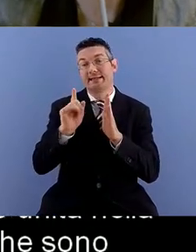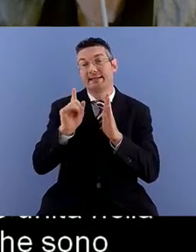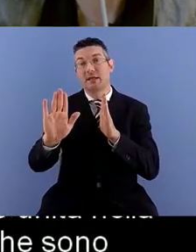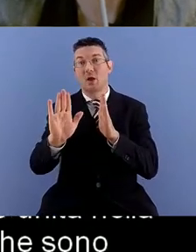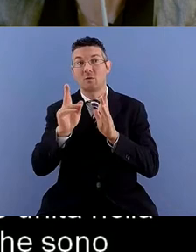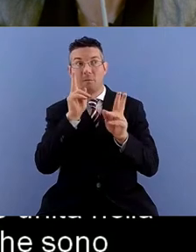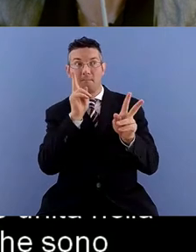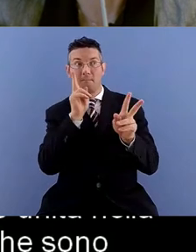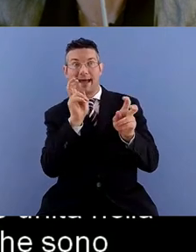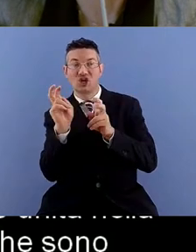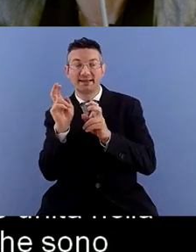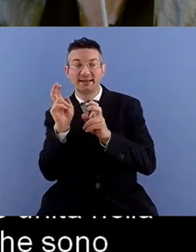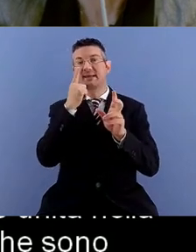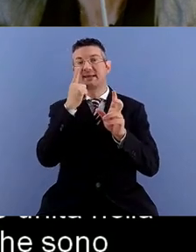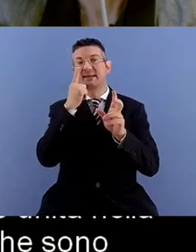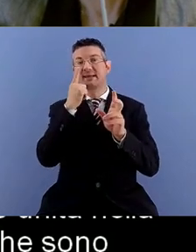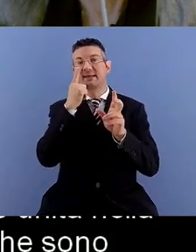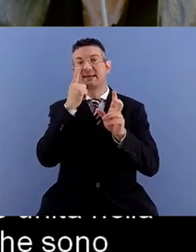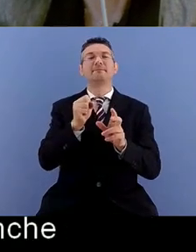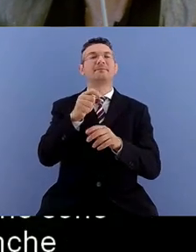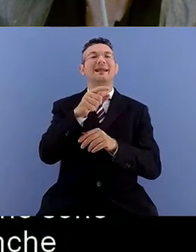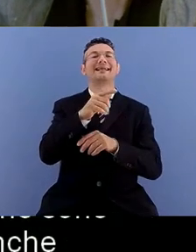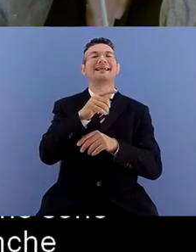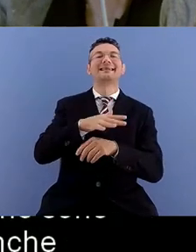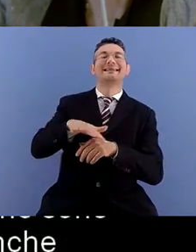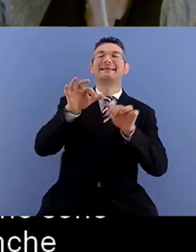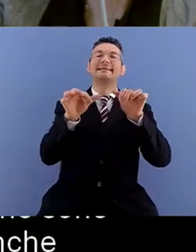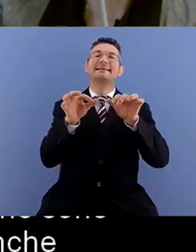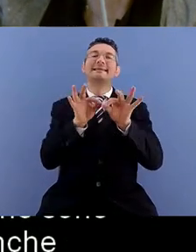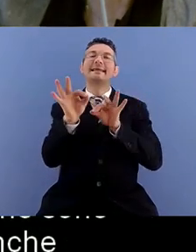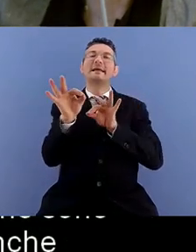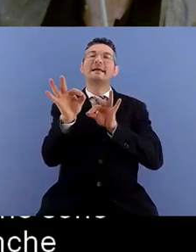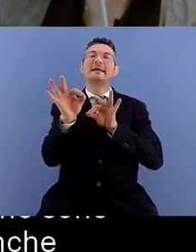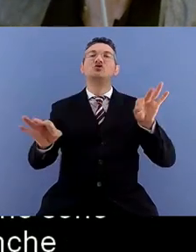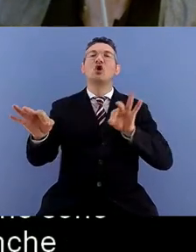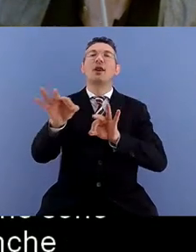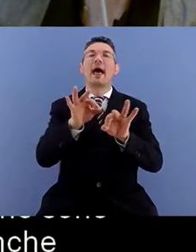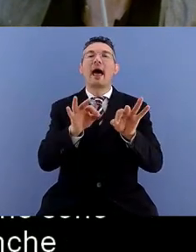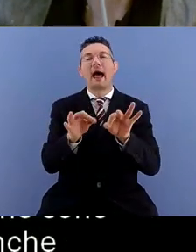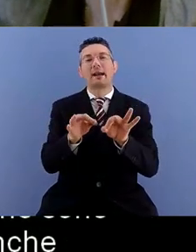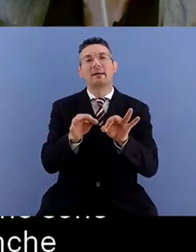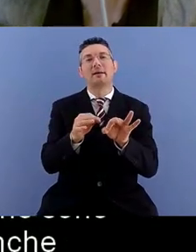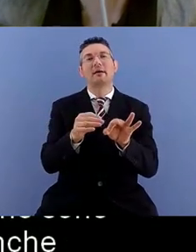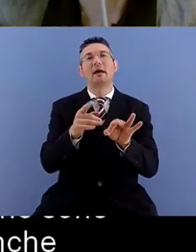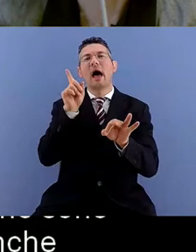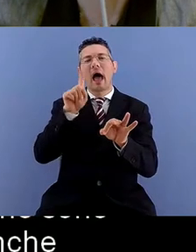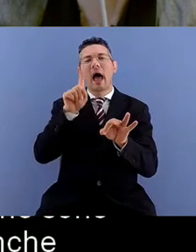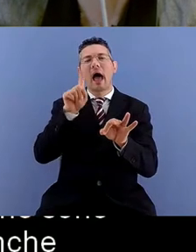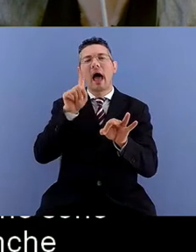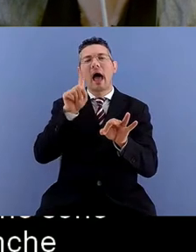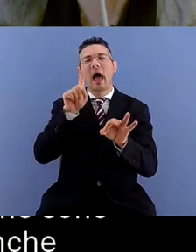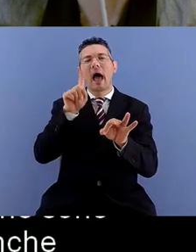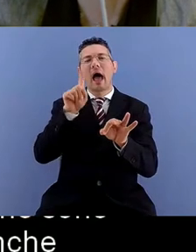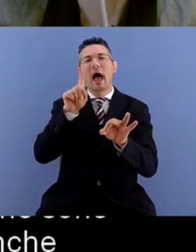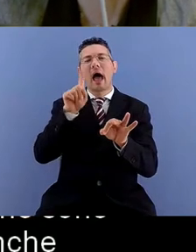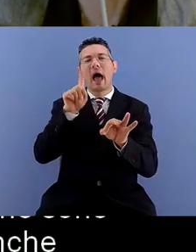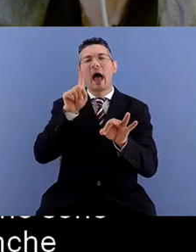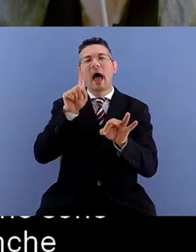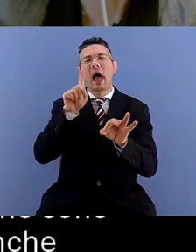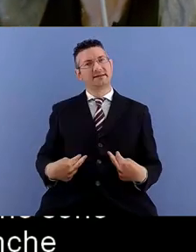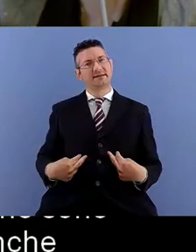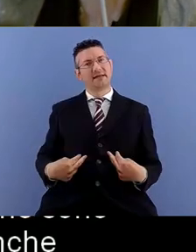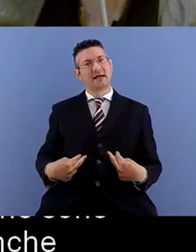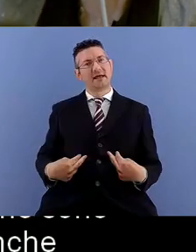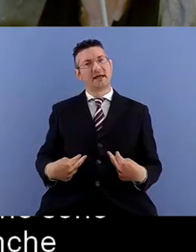dimensionali dimensionali già solo nell'evoluzione della vita no? da quando si è piccoli